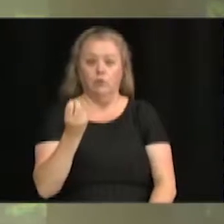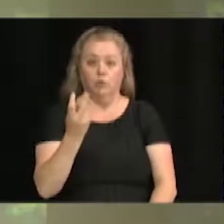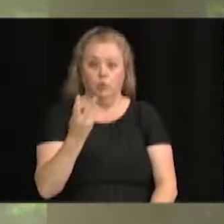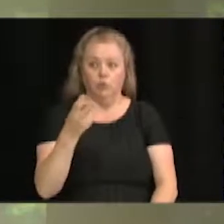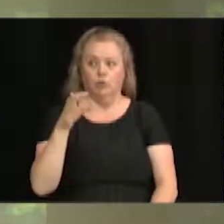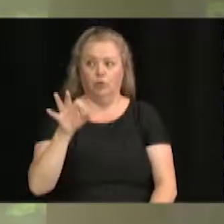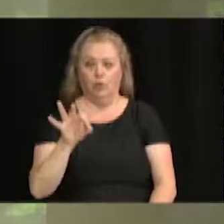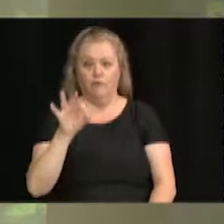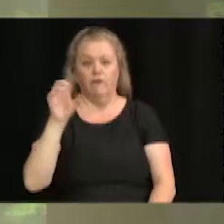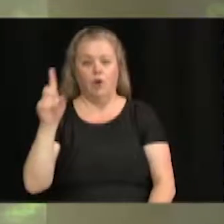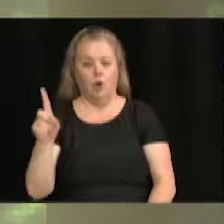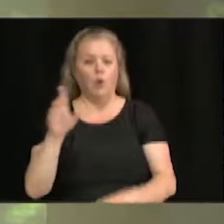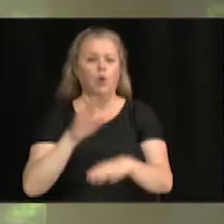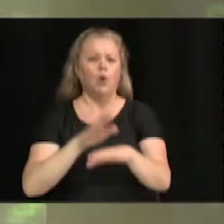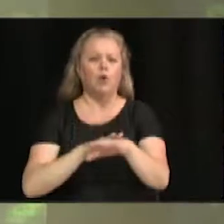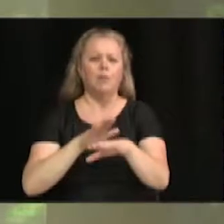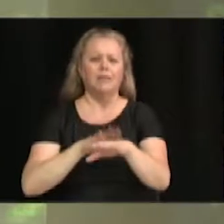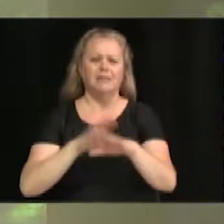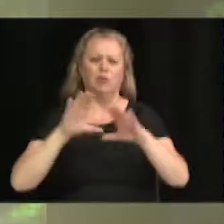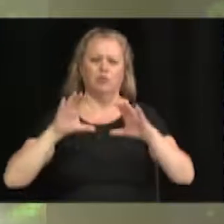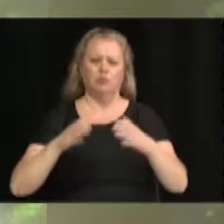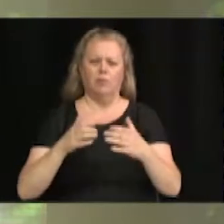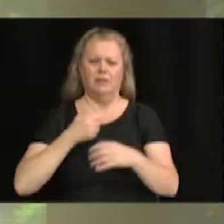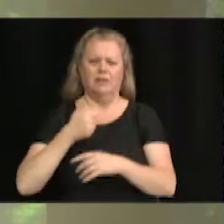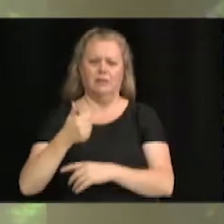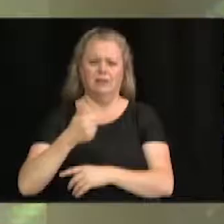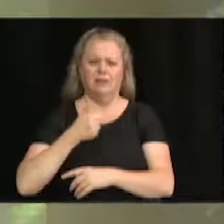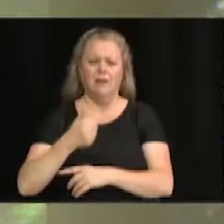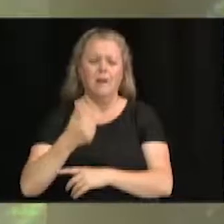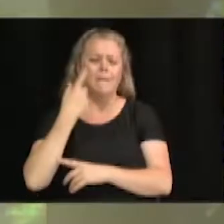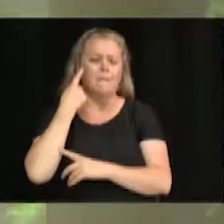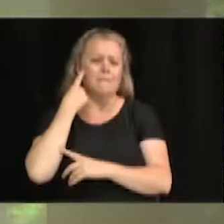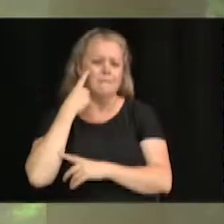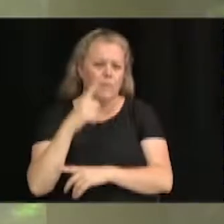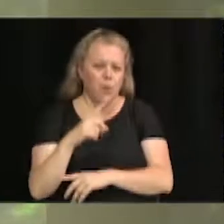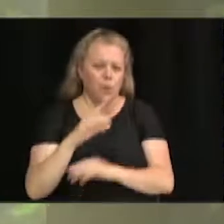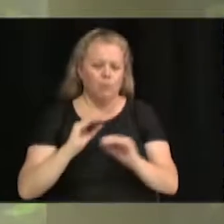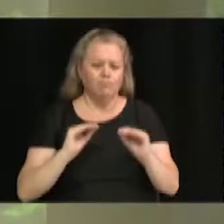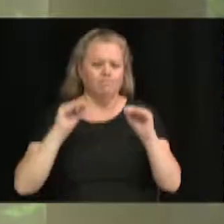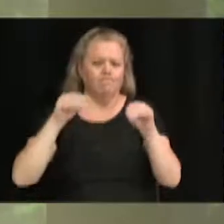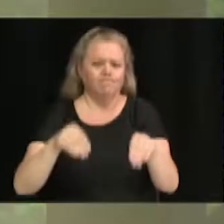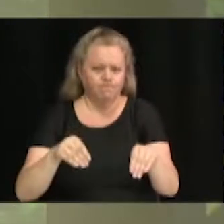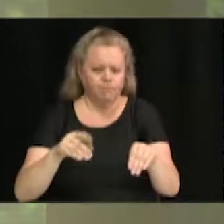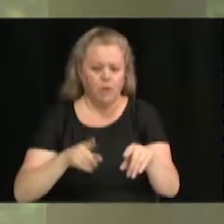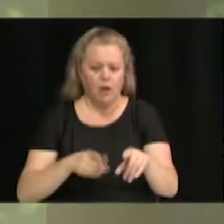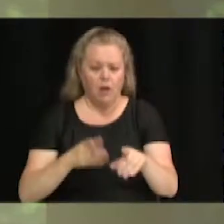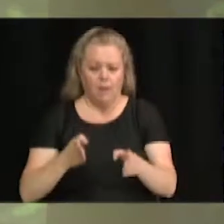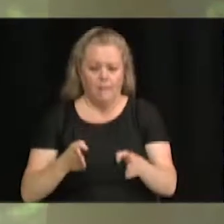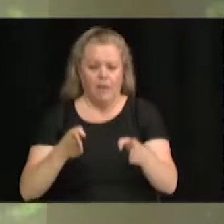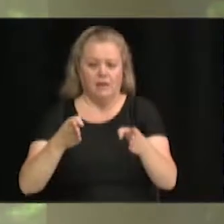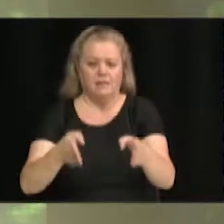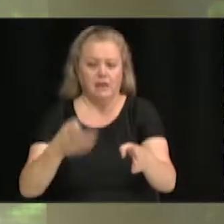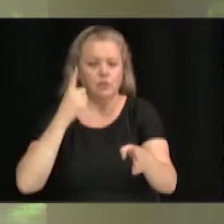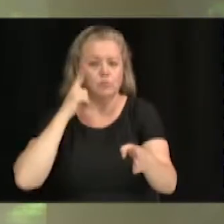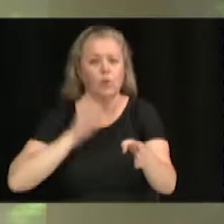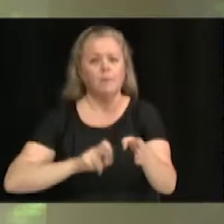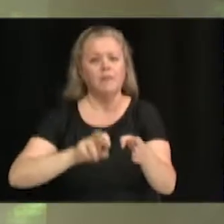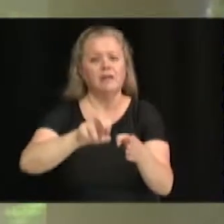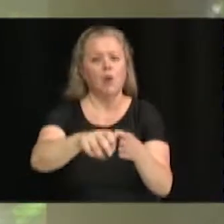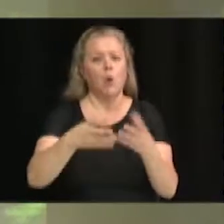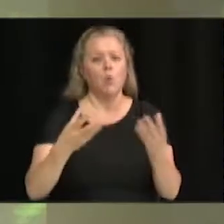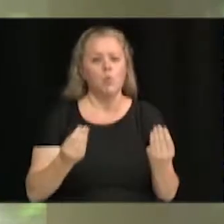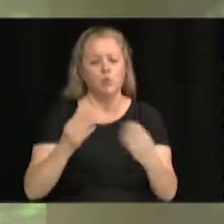.1. Recommandations du comité des transports visant à aménager un passage pour piétons sur la rue Notre-Dame-Est